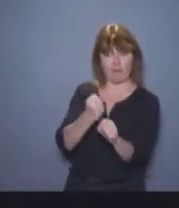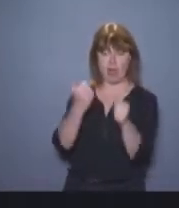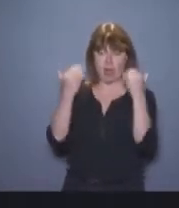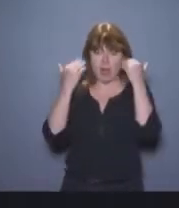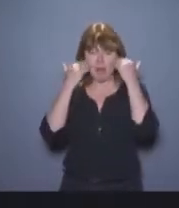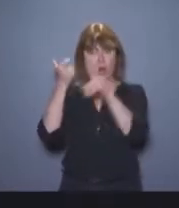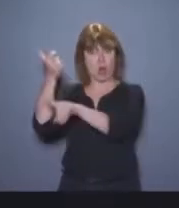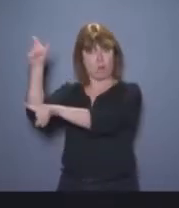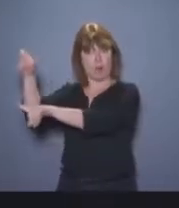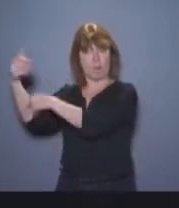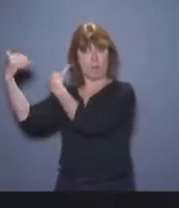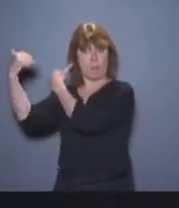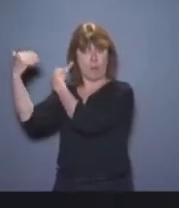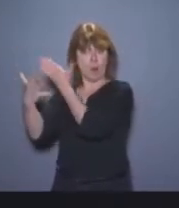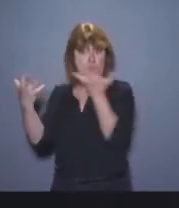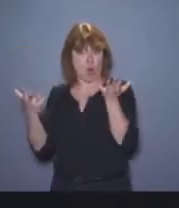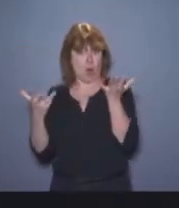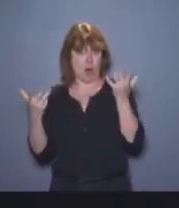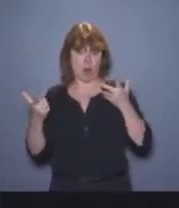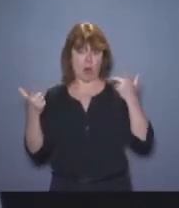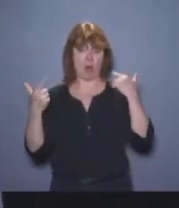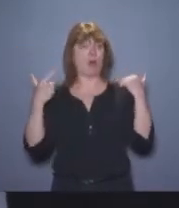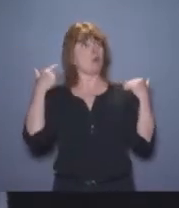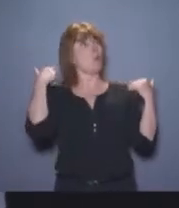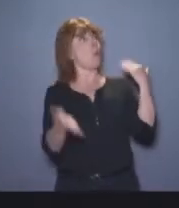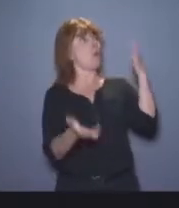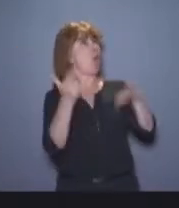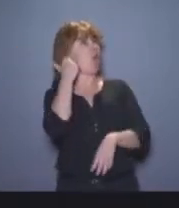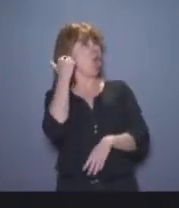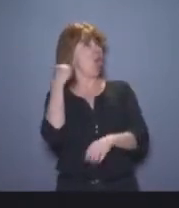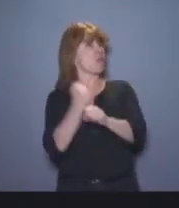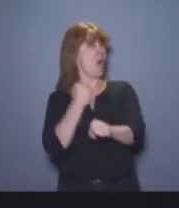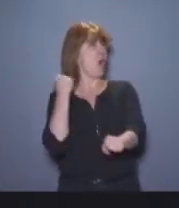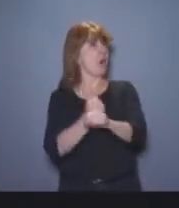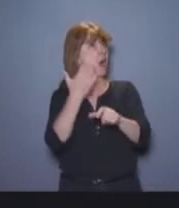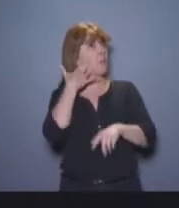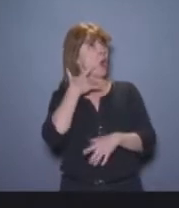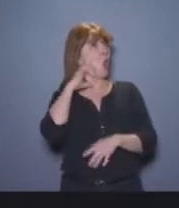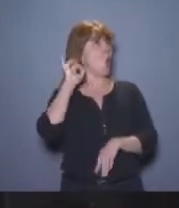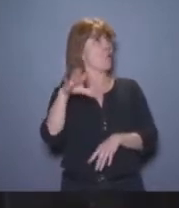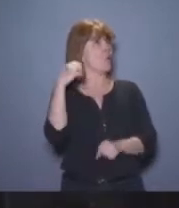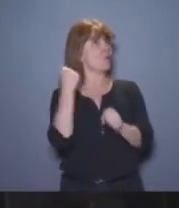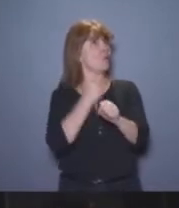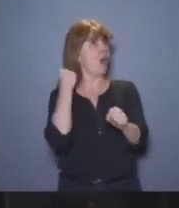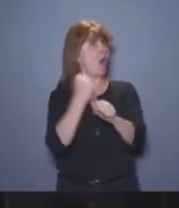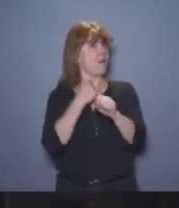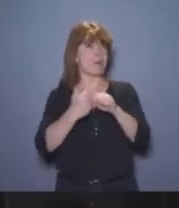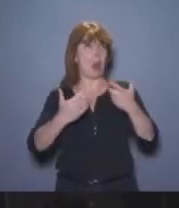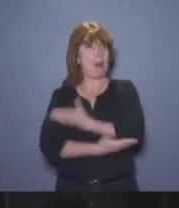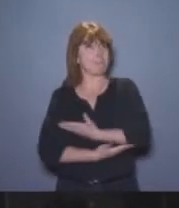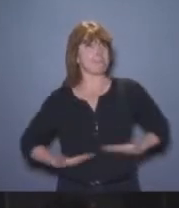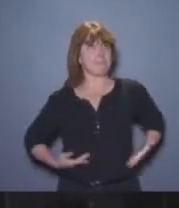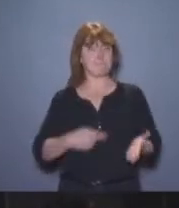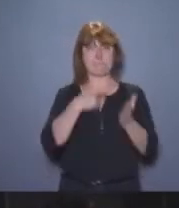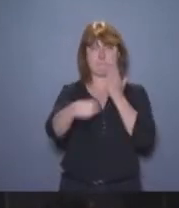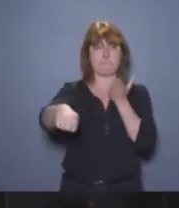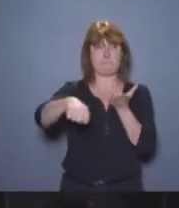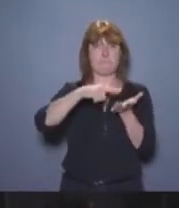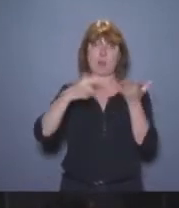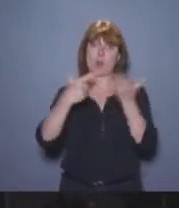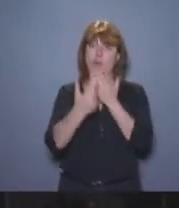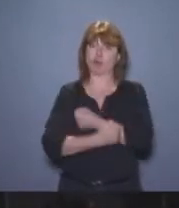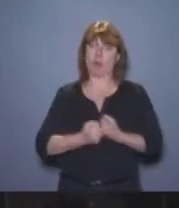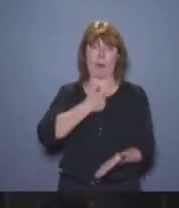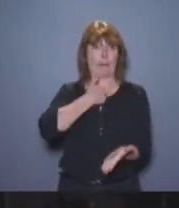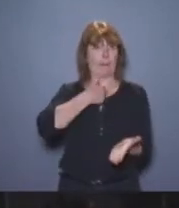raisonnables. Ça veut dire que ce qu'il propose, lui, c'est deux offres d'emploi, n'importe laquelle.